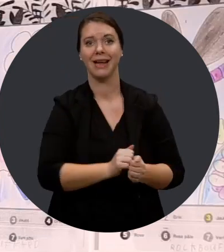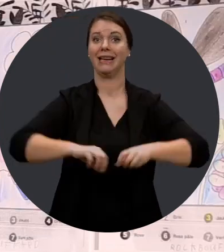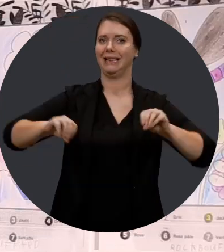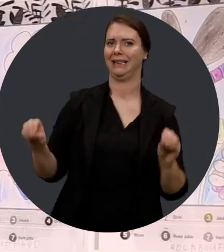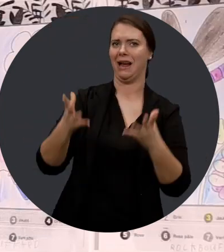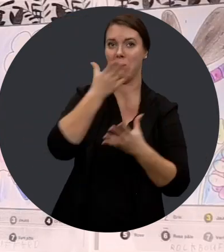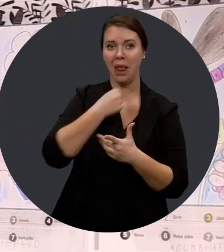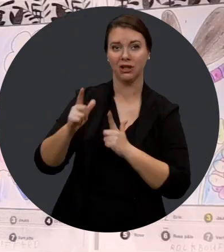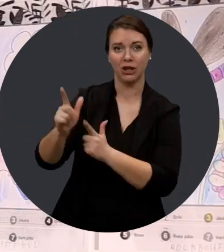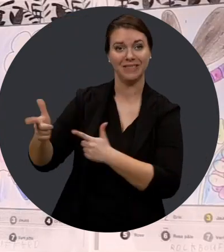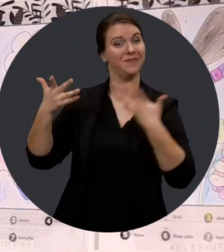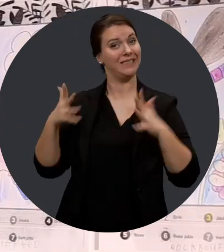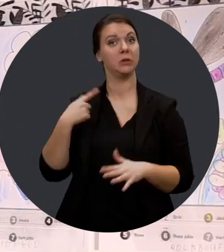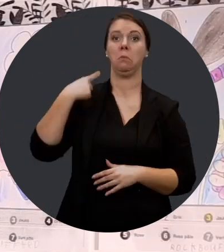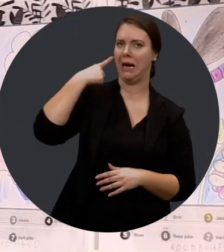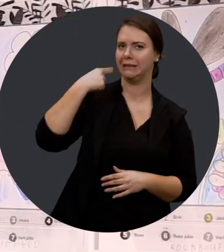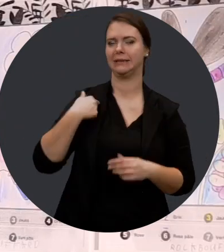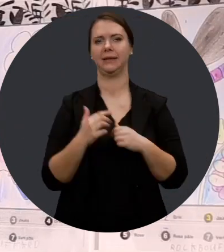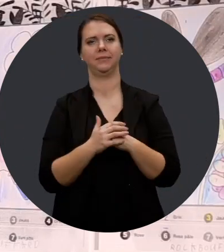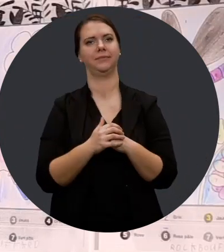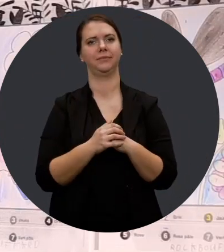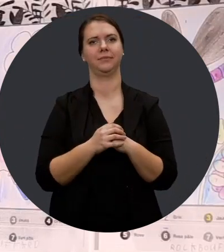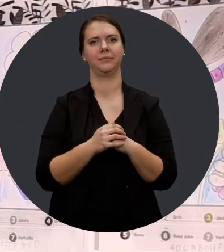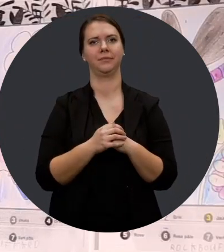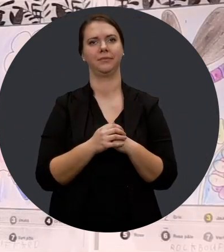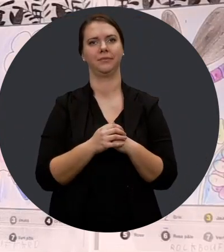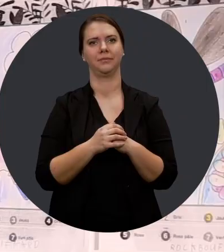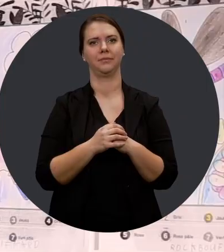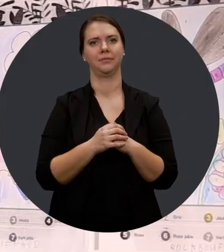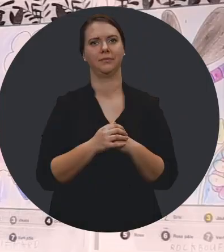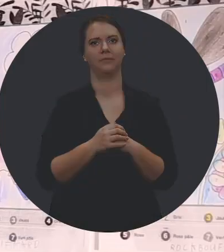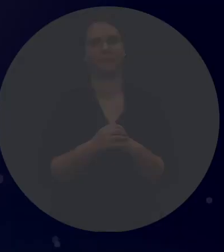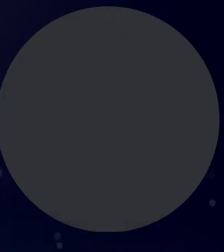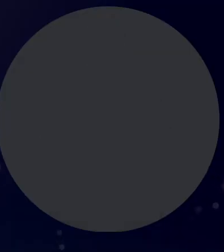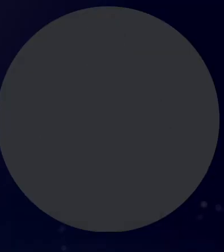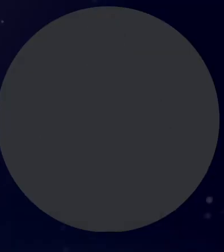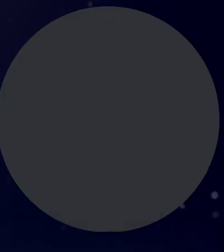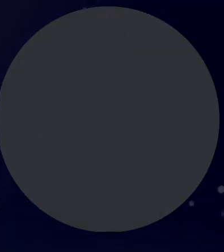ou des changements de personnel. Il y une culture du changement qui s'est établie dans Bellechasse, je le pense.